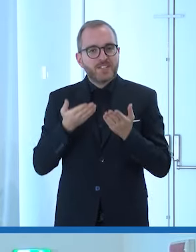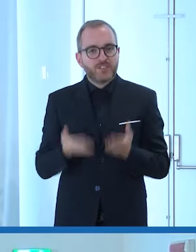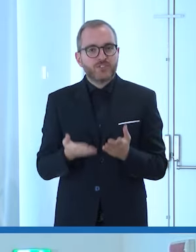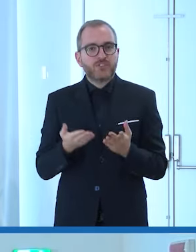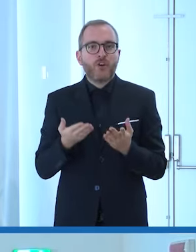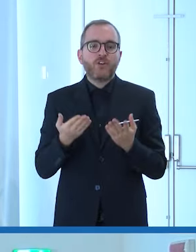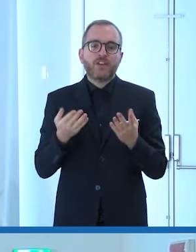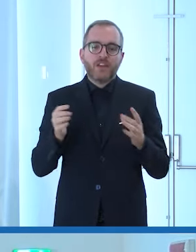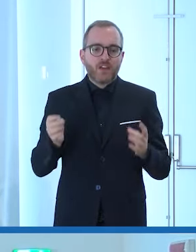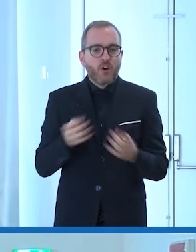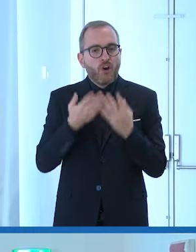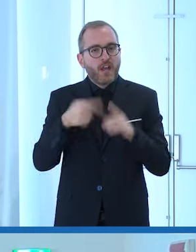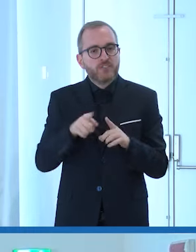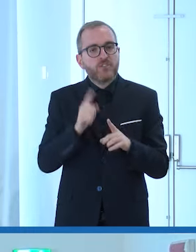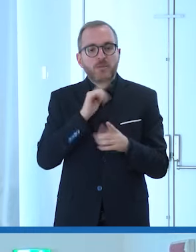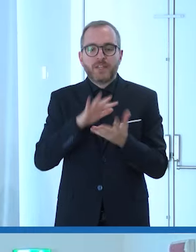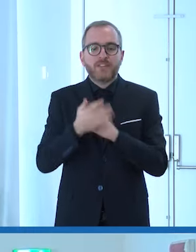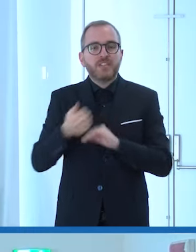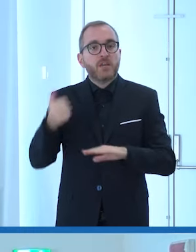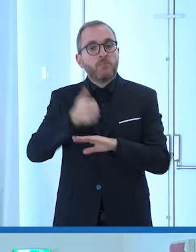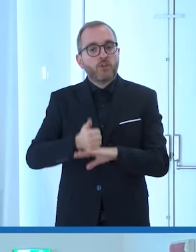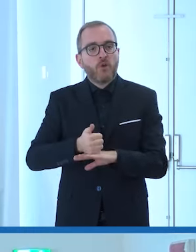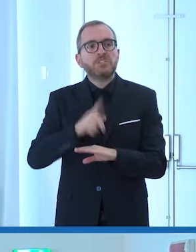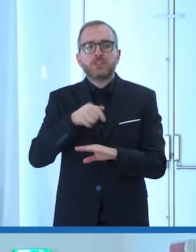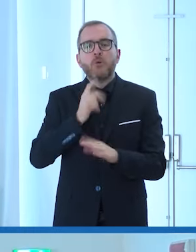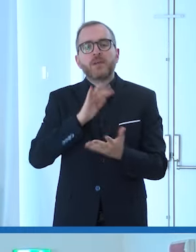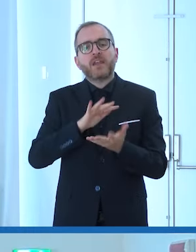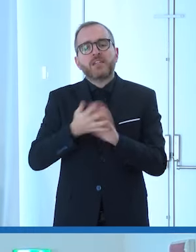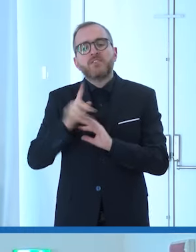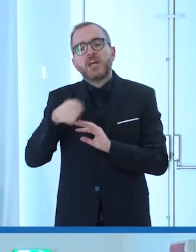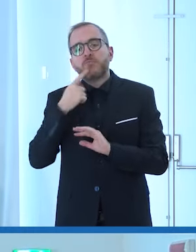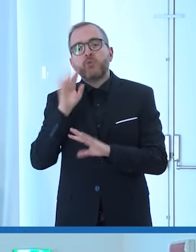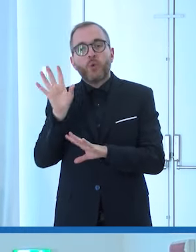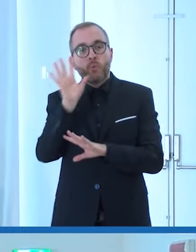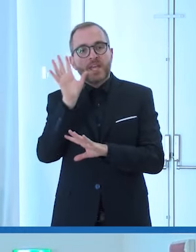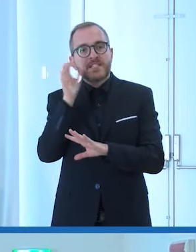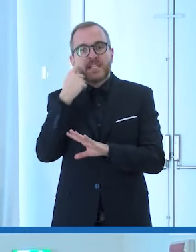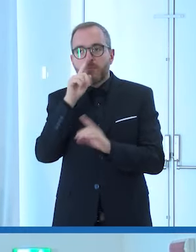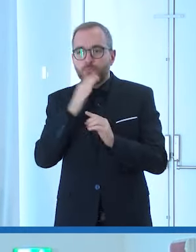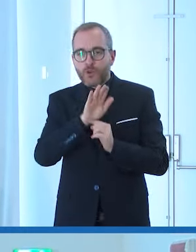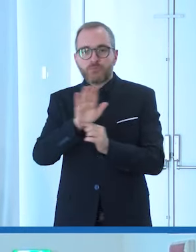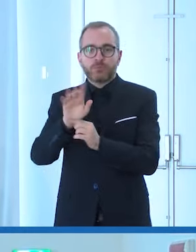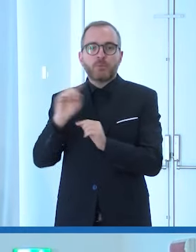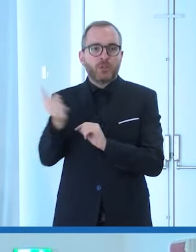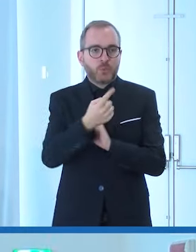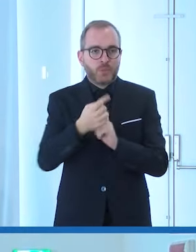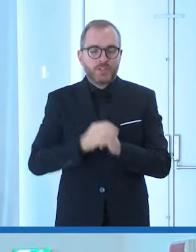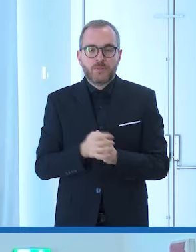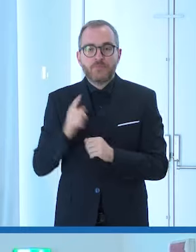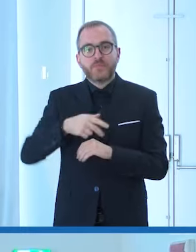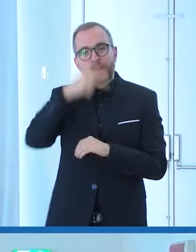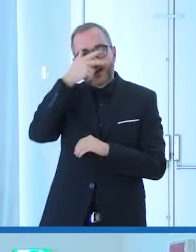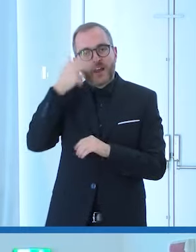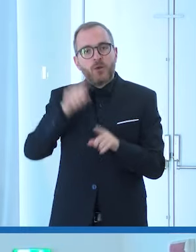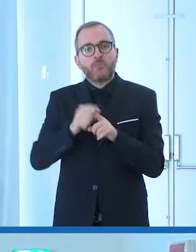diciamo per essere protagonista ma per diventare anche un esempio il cornello è anche capitano del